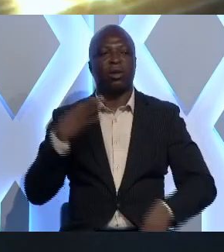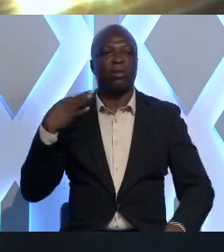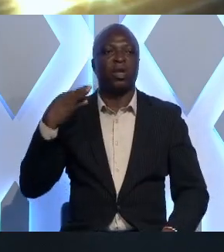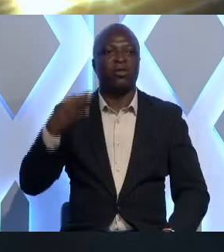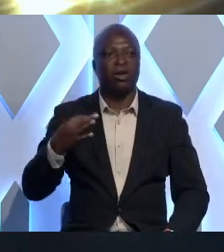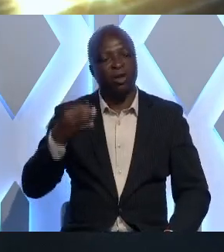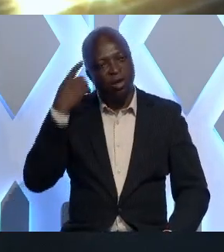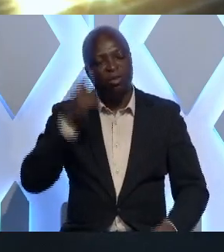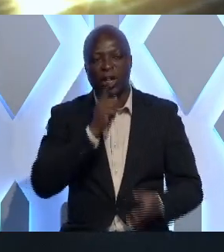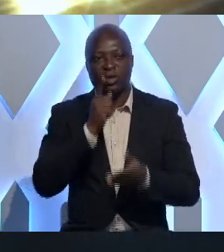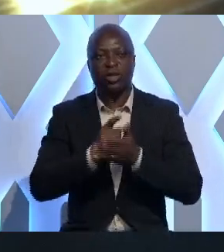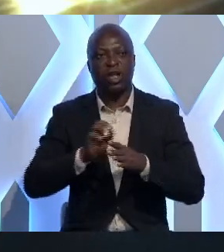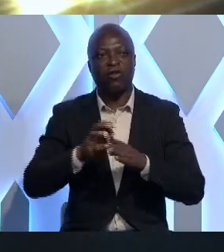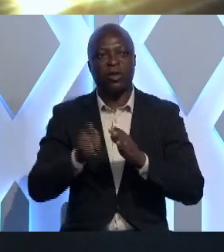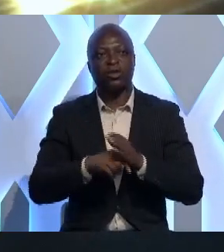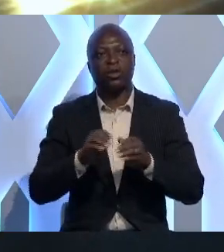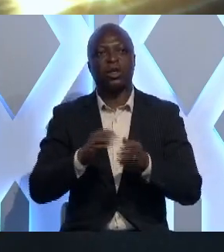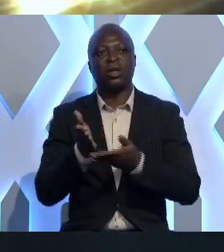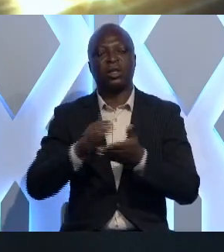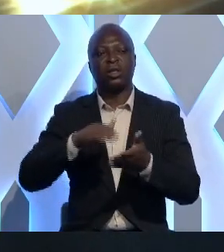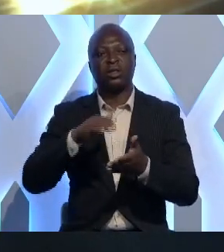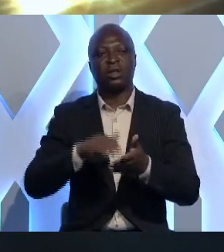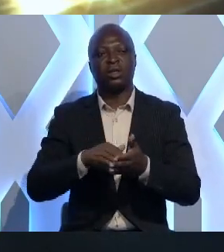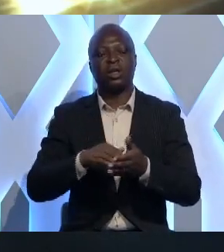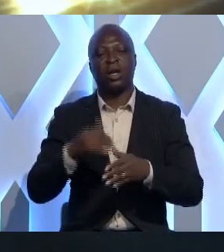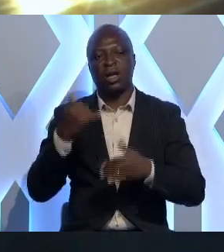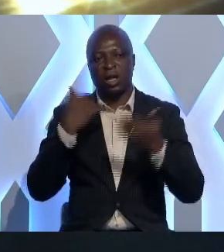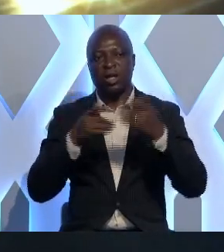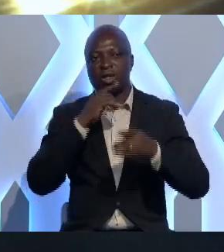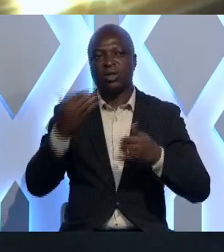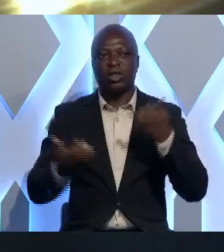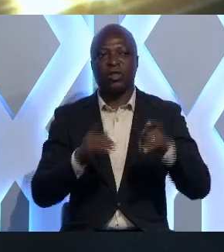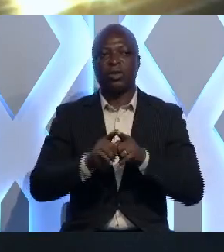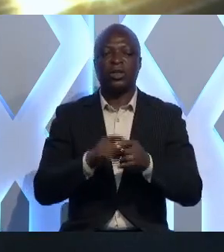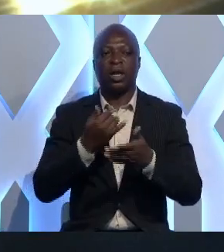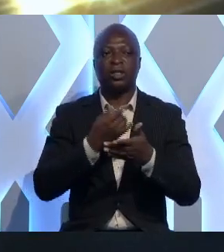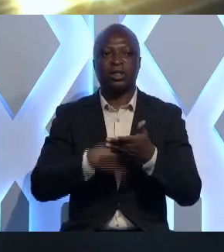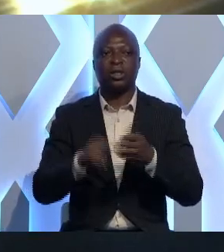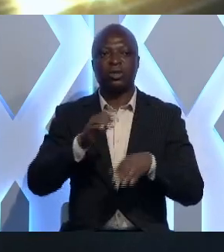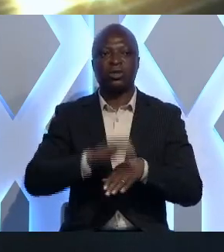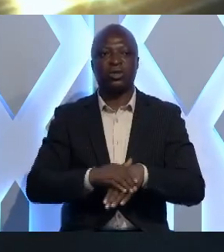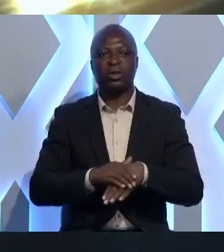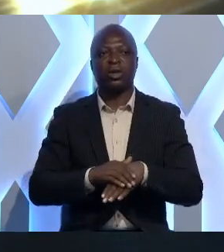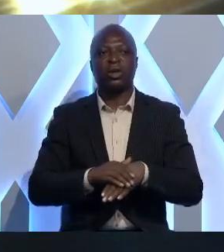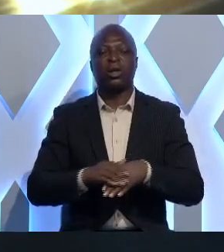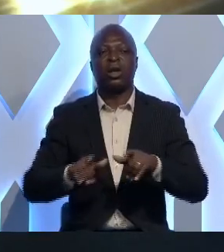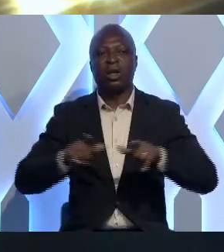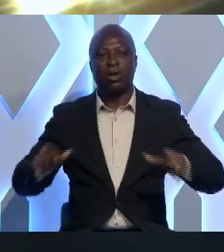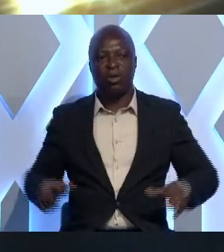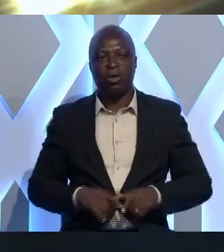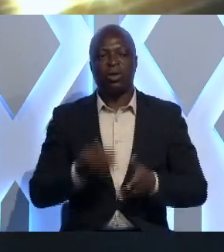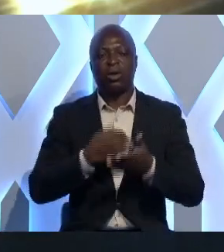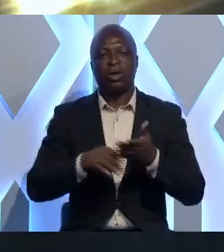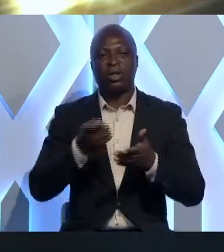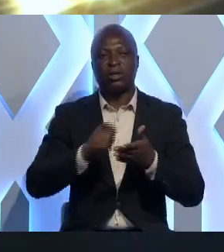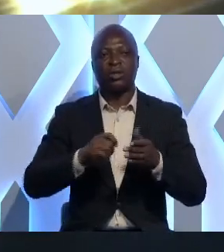pour assurer la formation dans les centres aérés. Ils sont invités aussi à s'inscrire sur les lieux d'inscription.